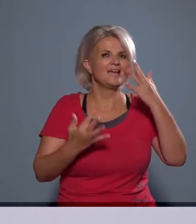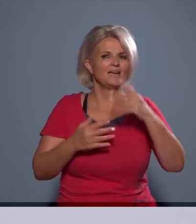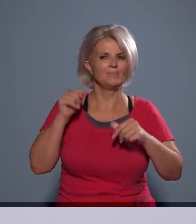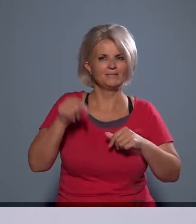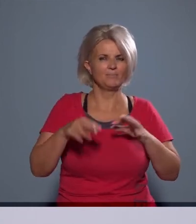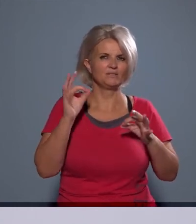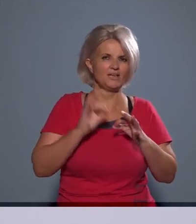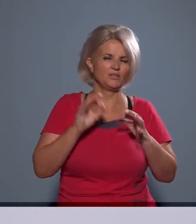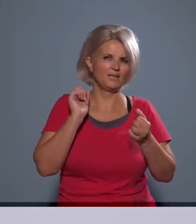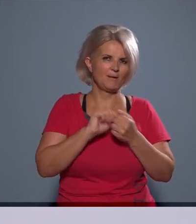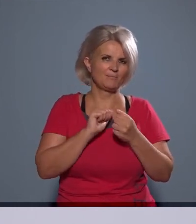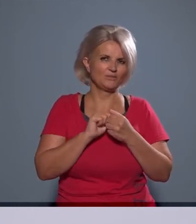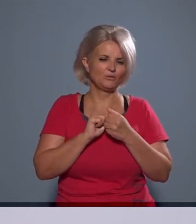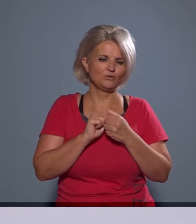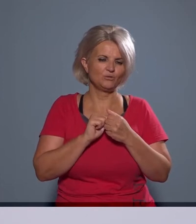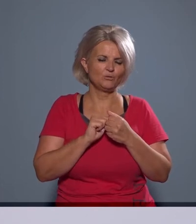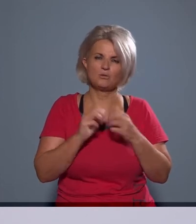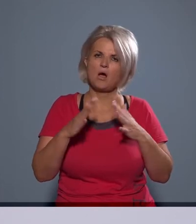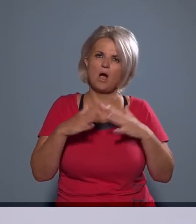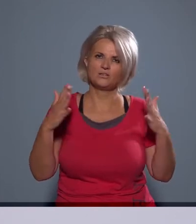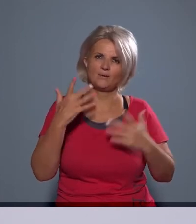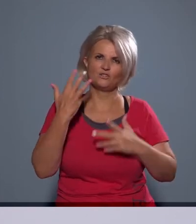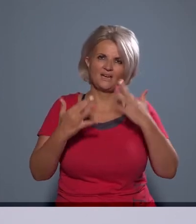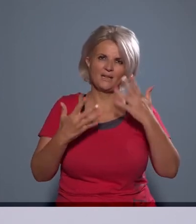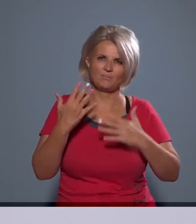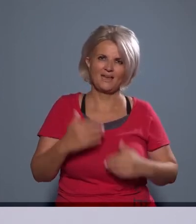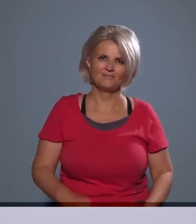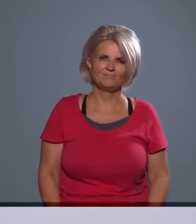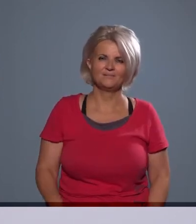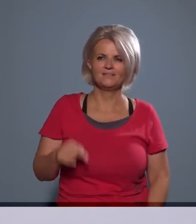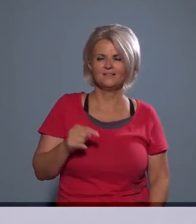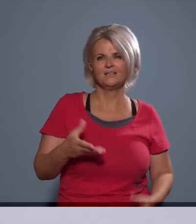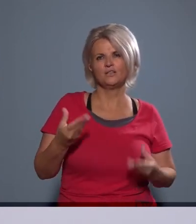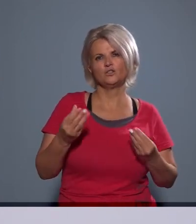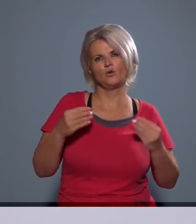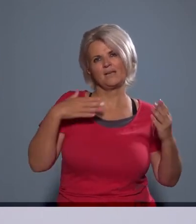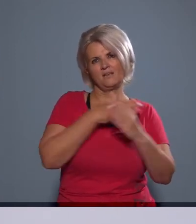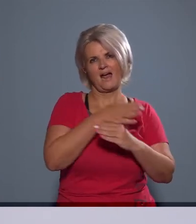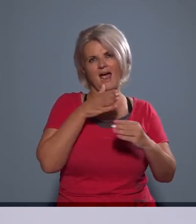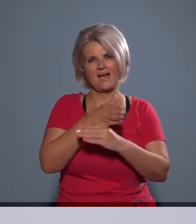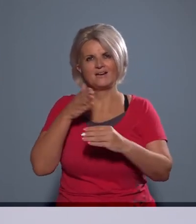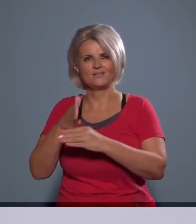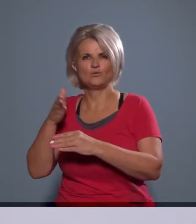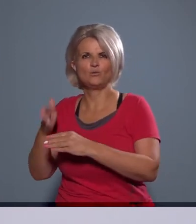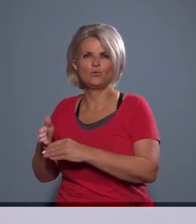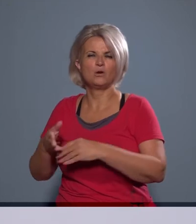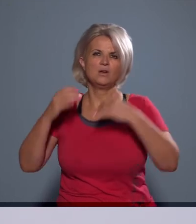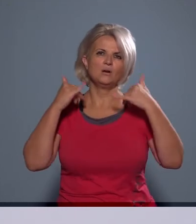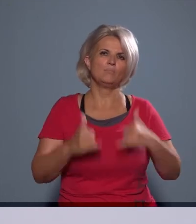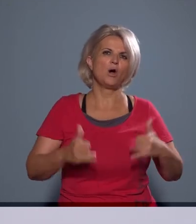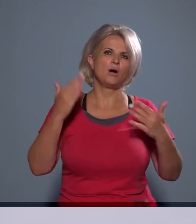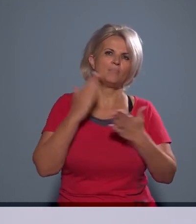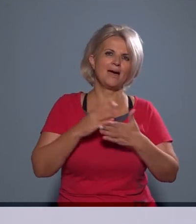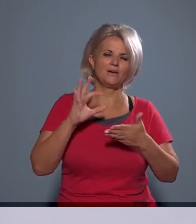esetekben biztos, hogy grandiózus tud lenni, de ez is nagyon sokfeli ágazik. Ugye ma már a jegyző